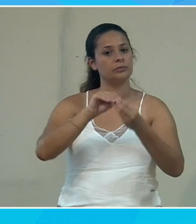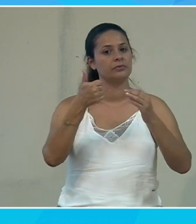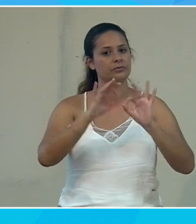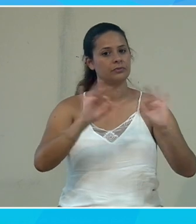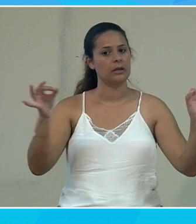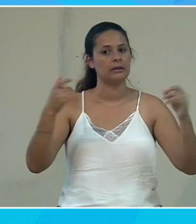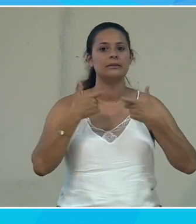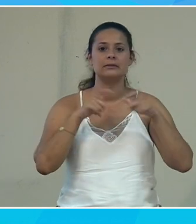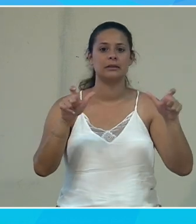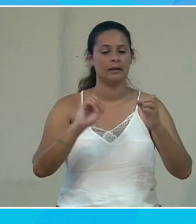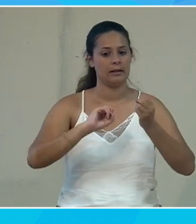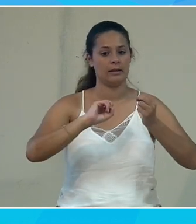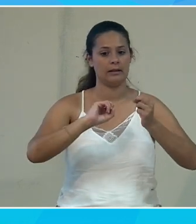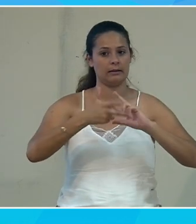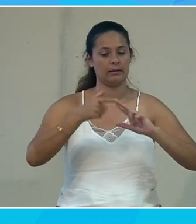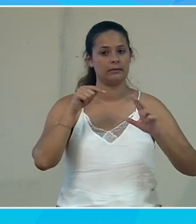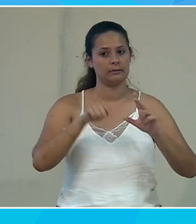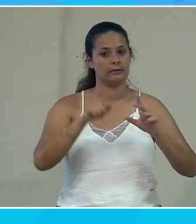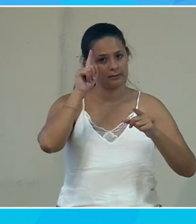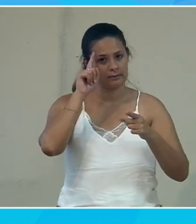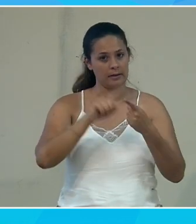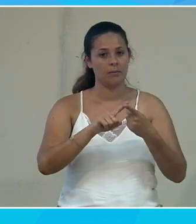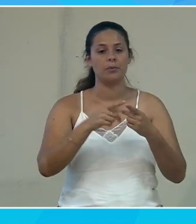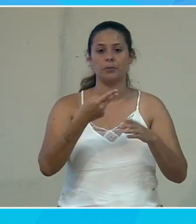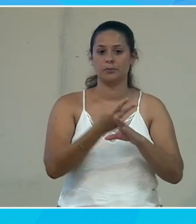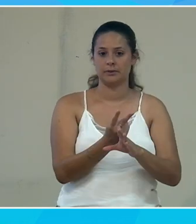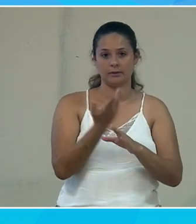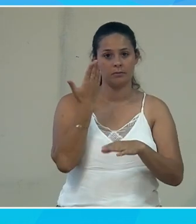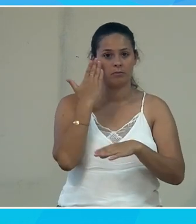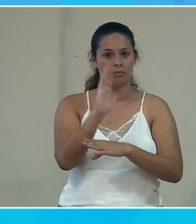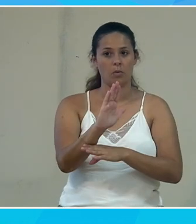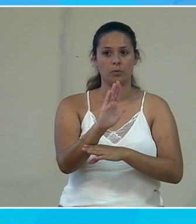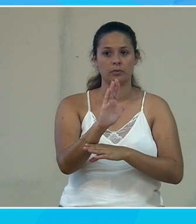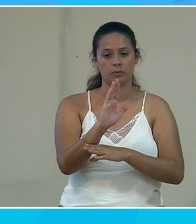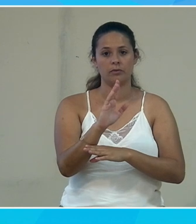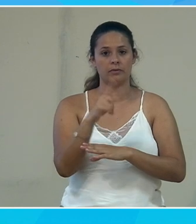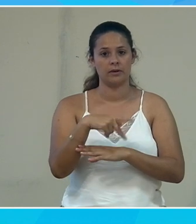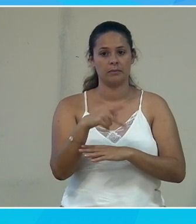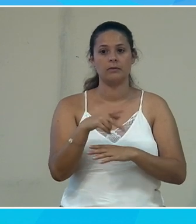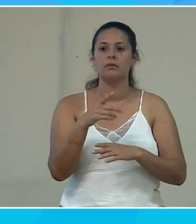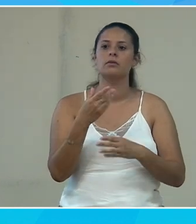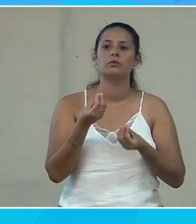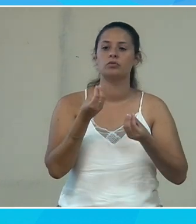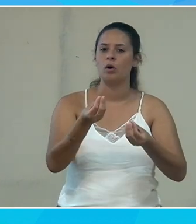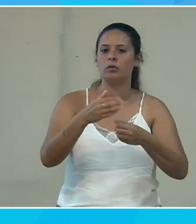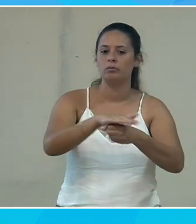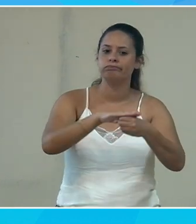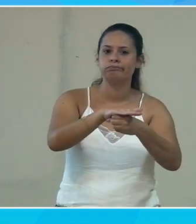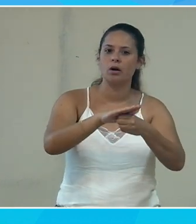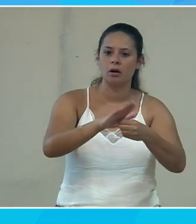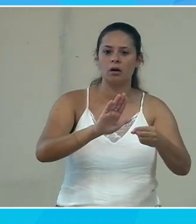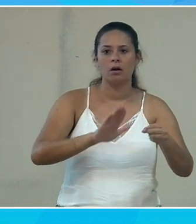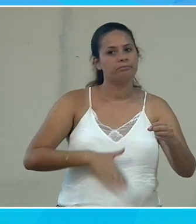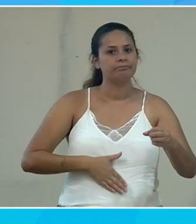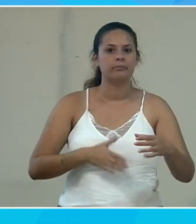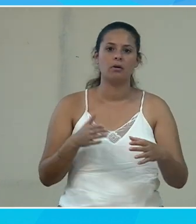'accessibilité de l'internet évidemment l'outil que vous a montré Philippe ne règle pas à lui tout seul le problème de l